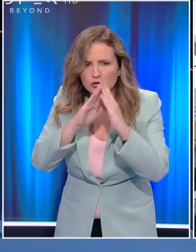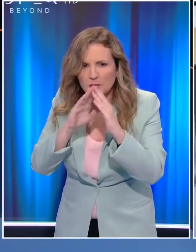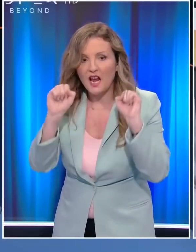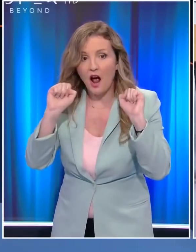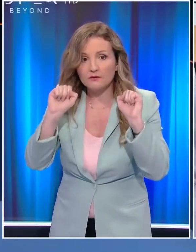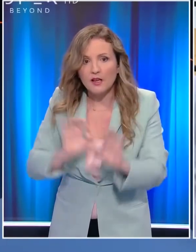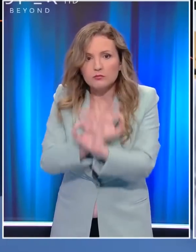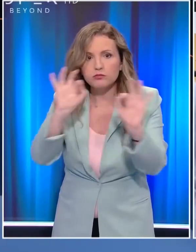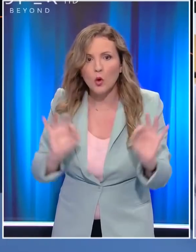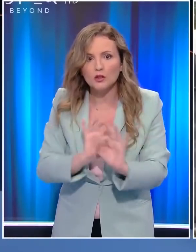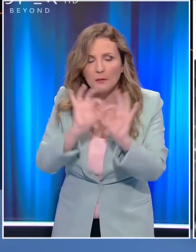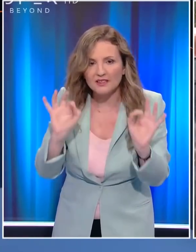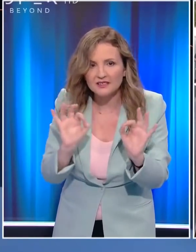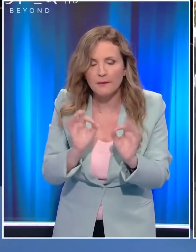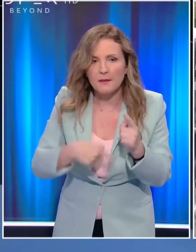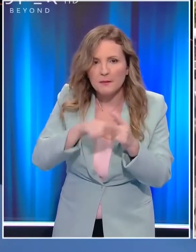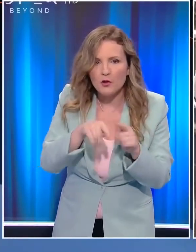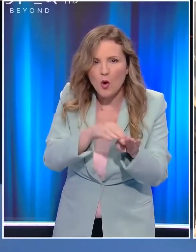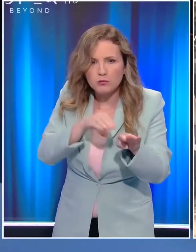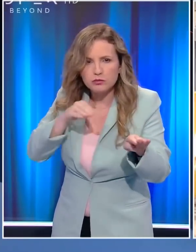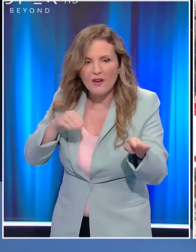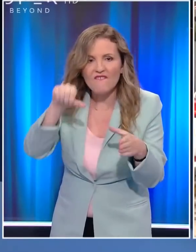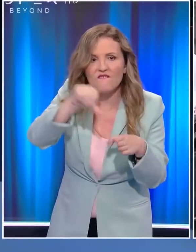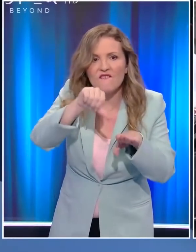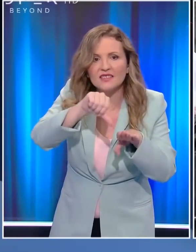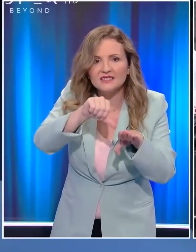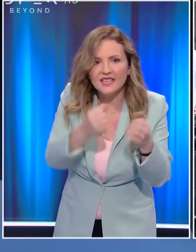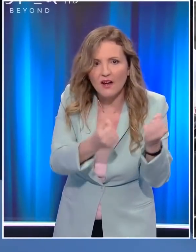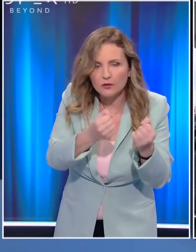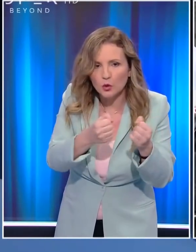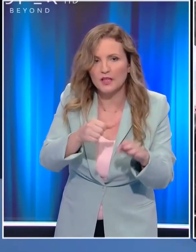και προετοιμάζονται για τα χειρότερα. Ουρές σχηματίζονται και στα πρατήρια βενζίνης.